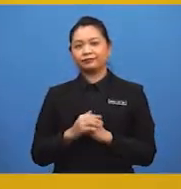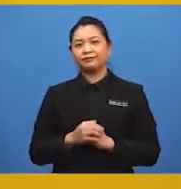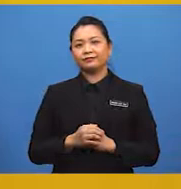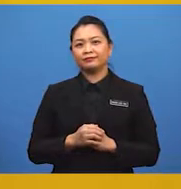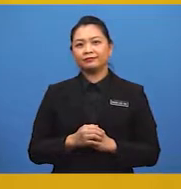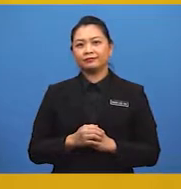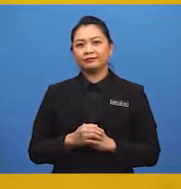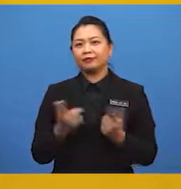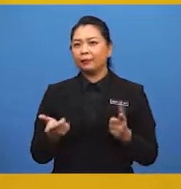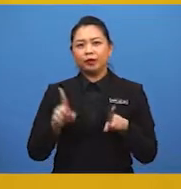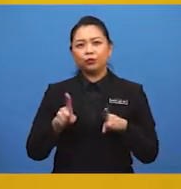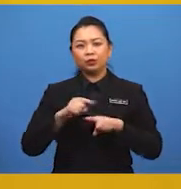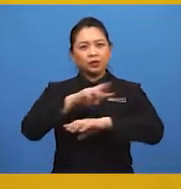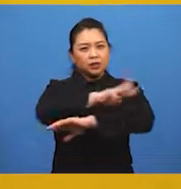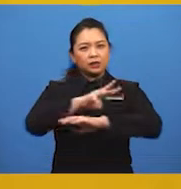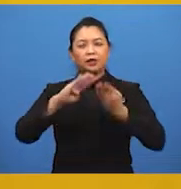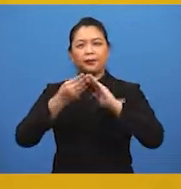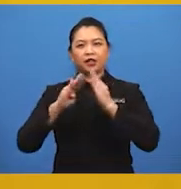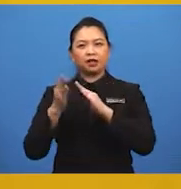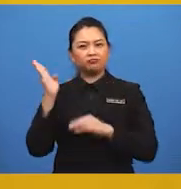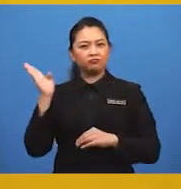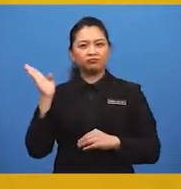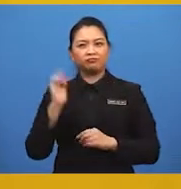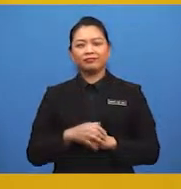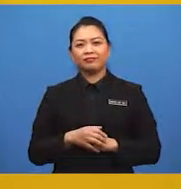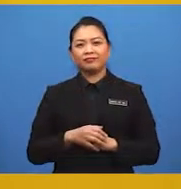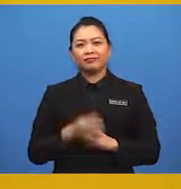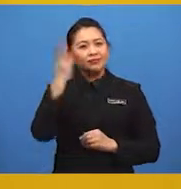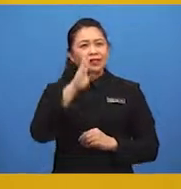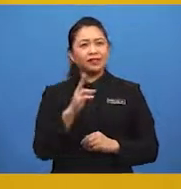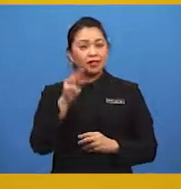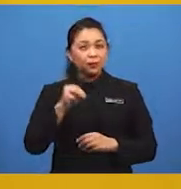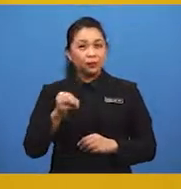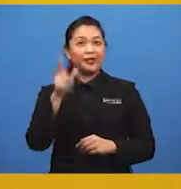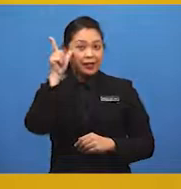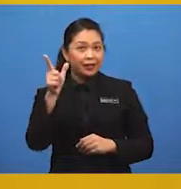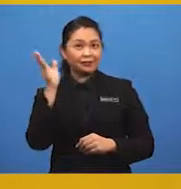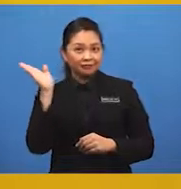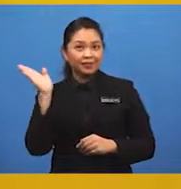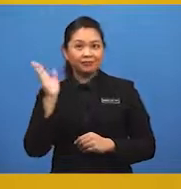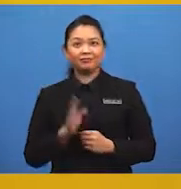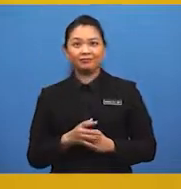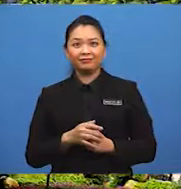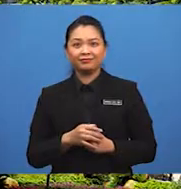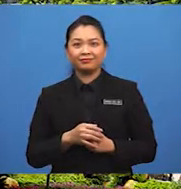yang berlaku di kawasan bandar. Pernahkan murid-murid melihat banjir kilat yang berlaku?